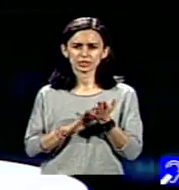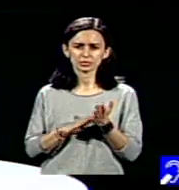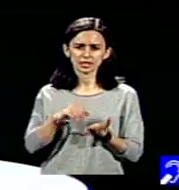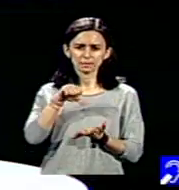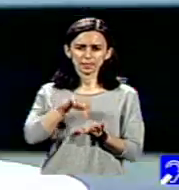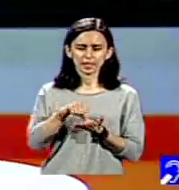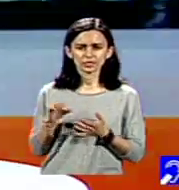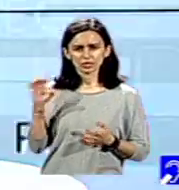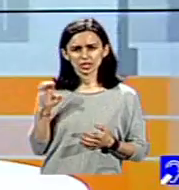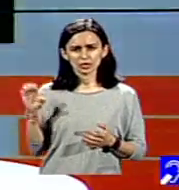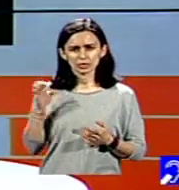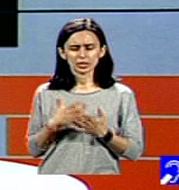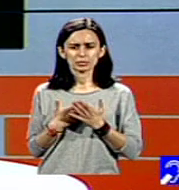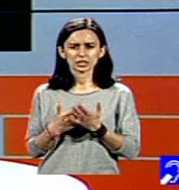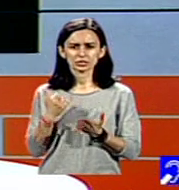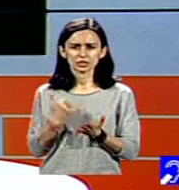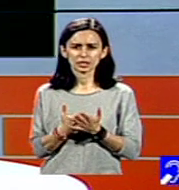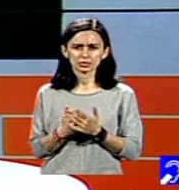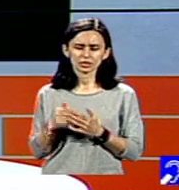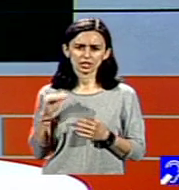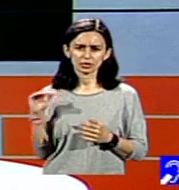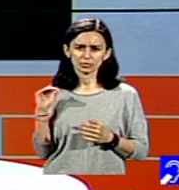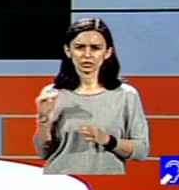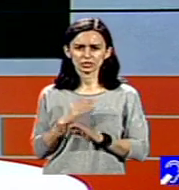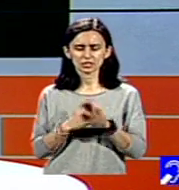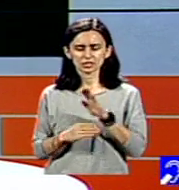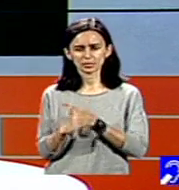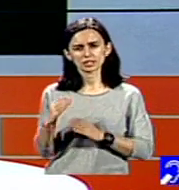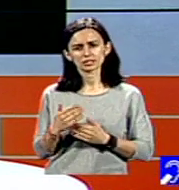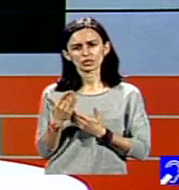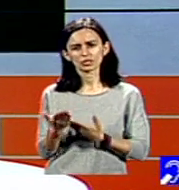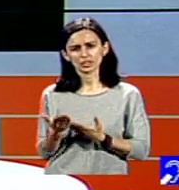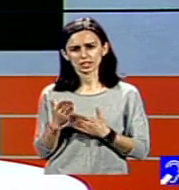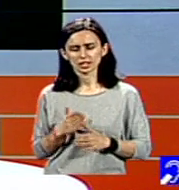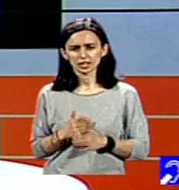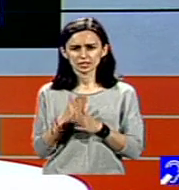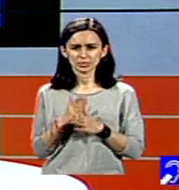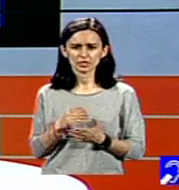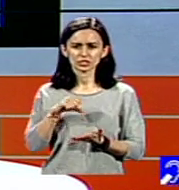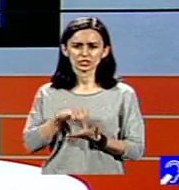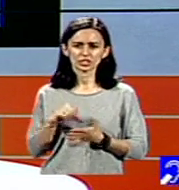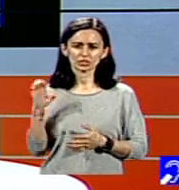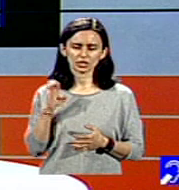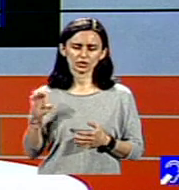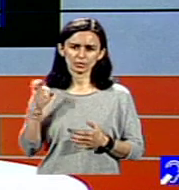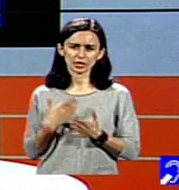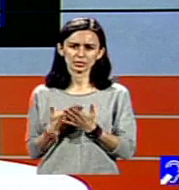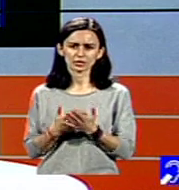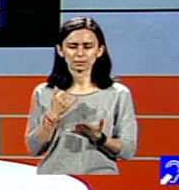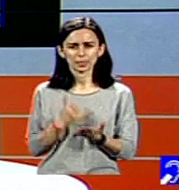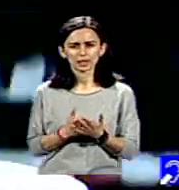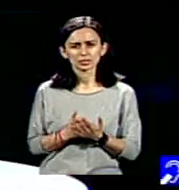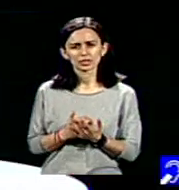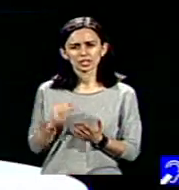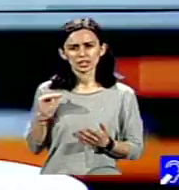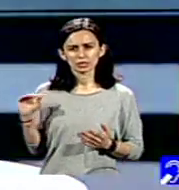European pentru Drepturile Copilor cu Dizabilități a oferit atunci și sprijin consultanță. De altfel, Centrul European pentru Drepturile Copilor cu